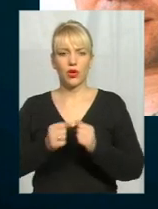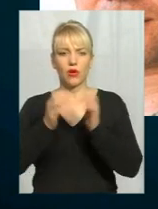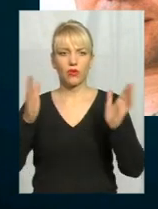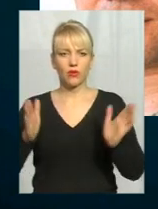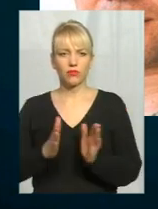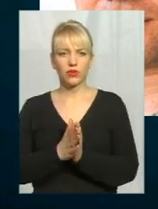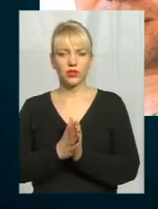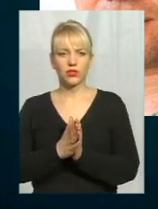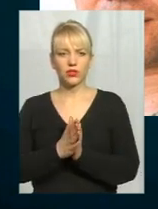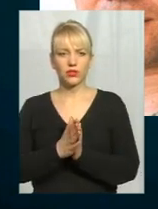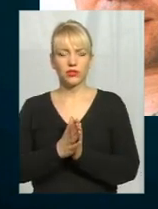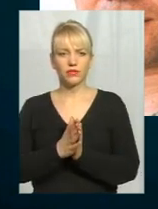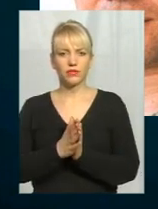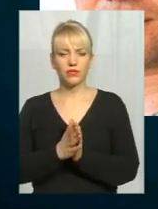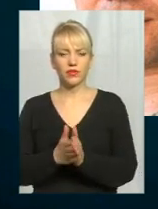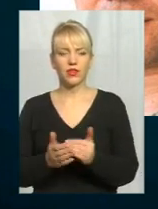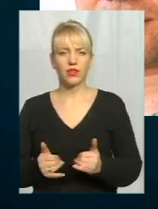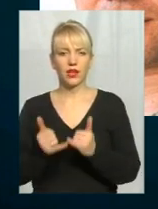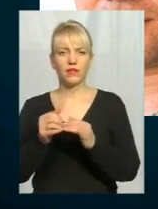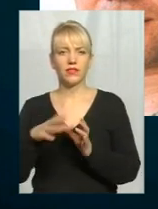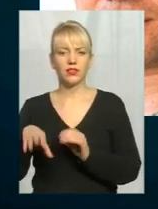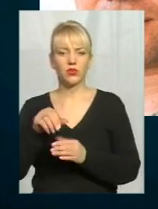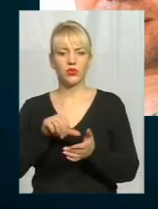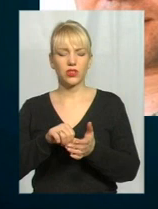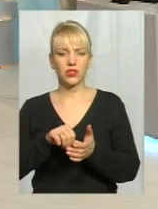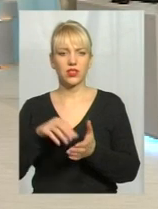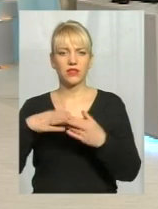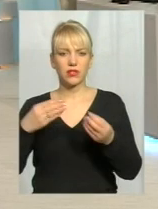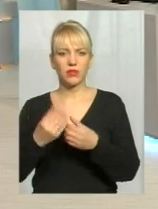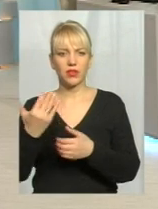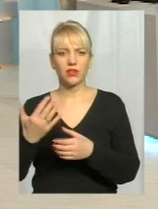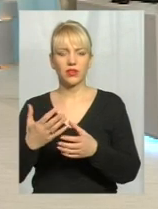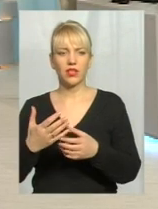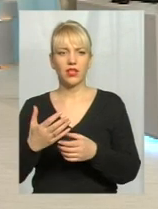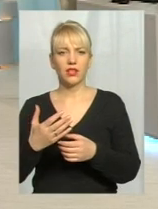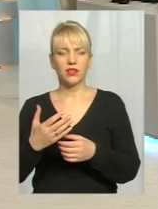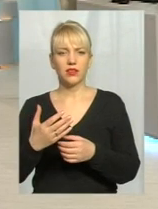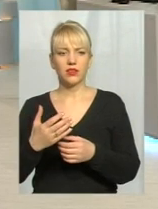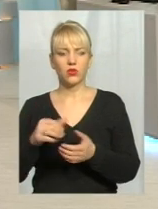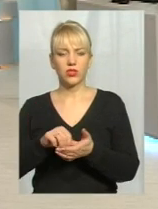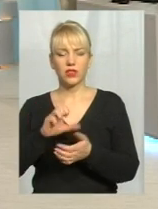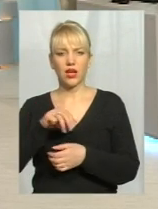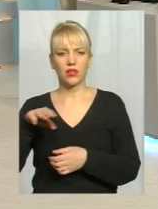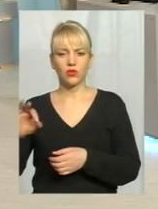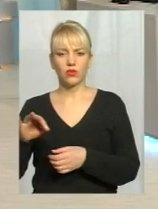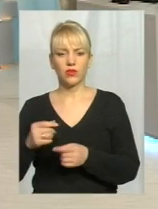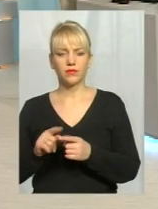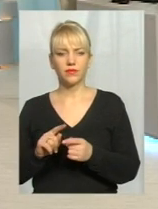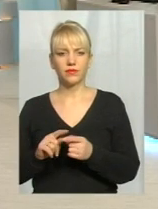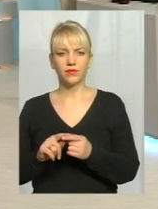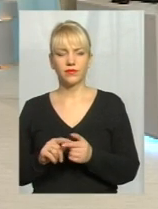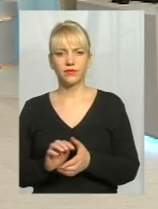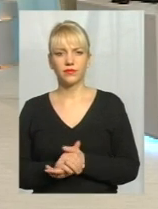шаху для підтримки учасника АТО та членів і сімей. Зваженого на 18-й рік збільшовтої